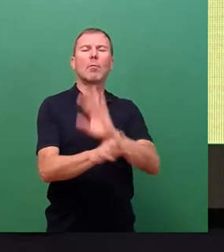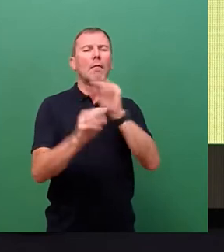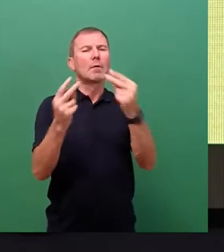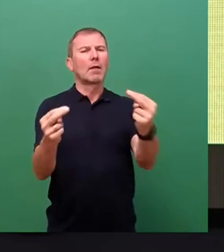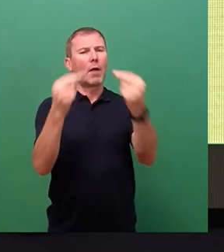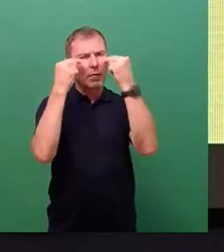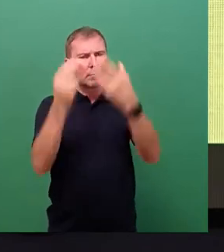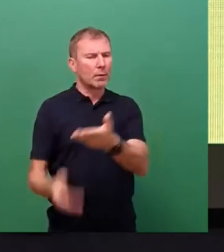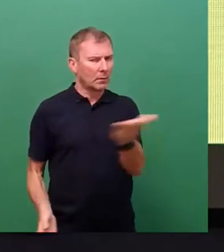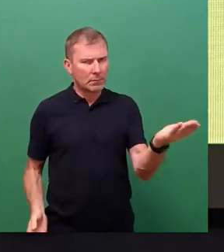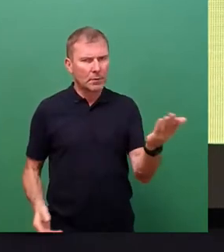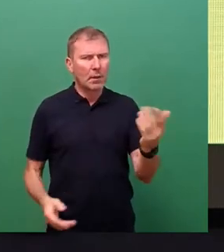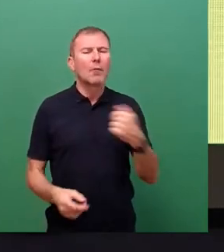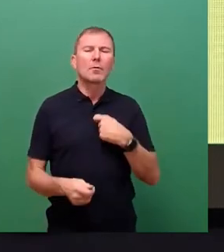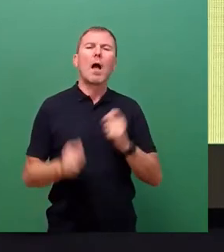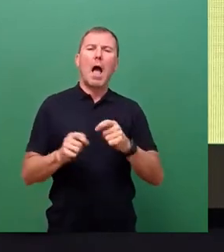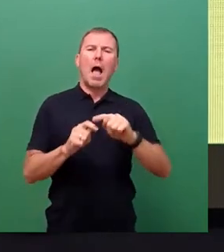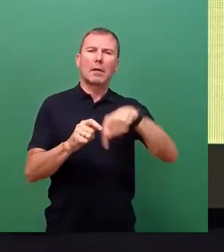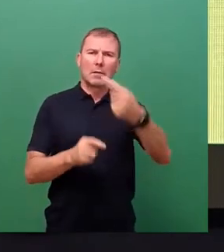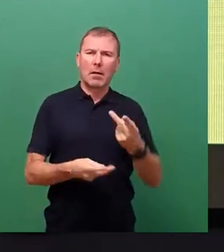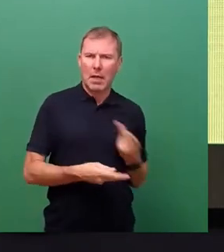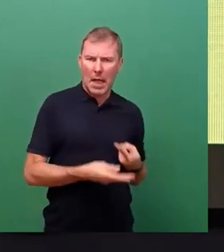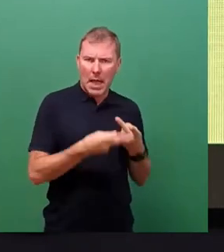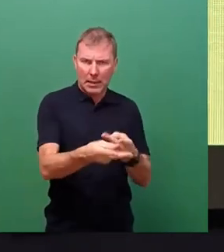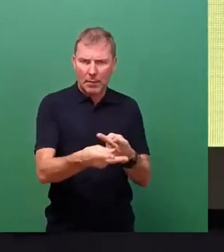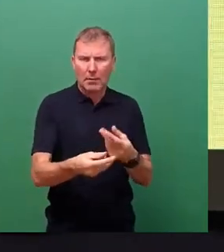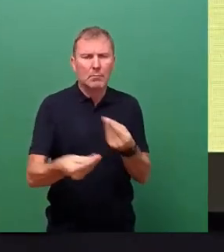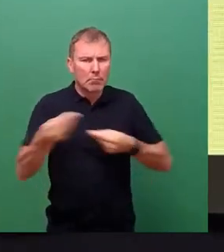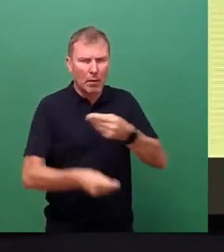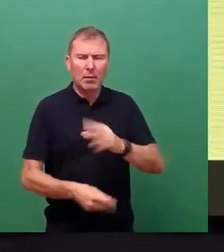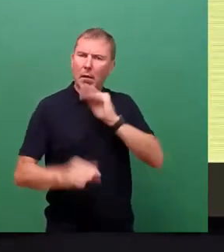Sie uns unseren Antrag, den wir eingebracht haben, beraten. Vielen Dank.